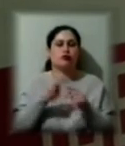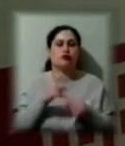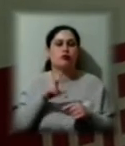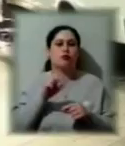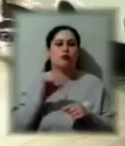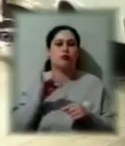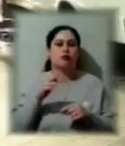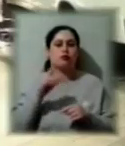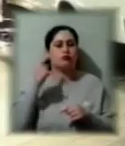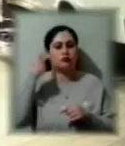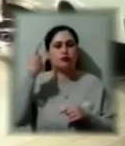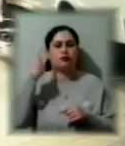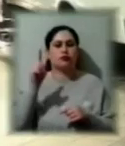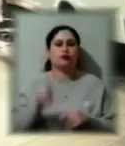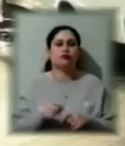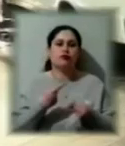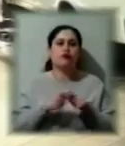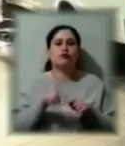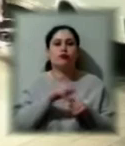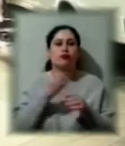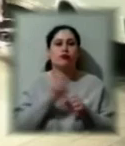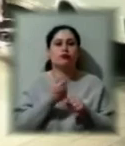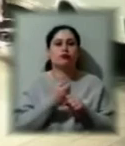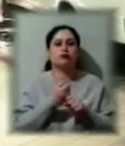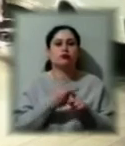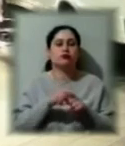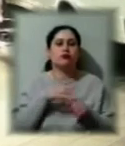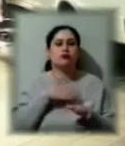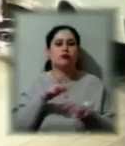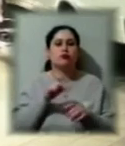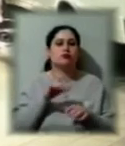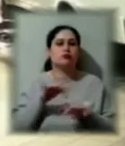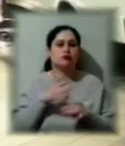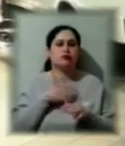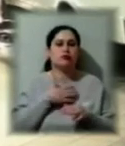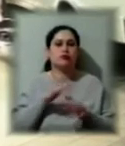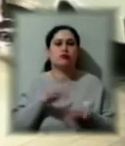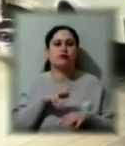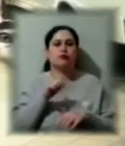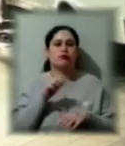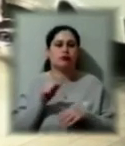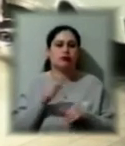Ми дивились на бездіяльність нашої місної влади, коли